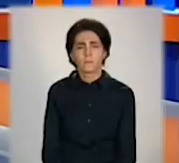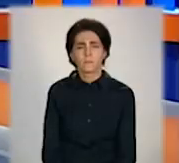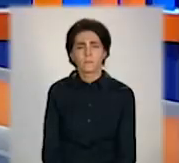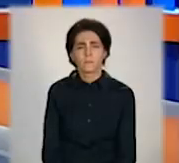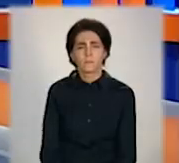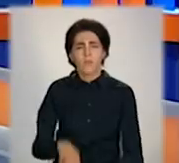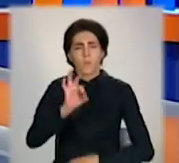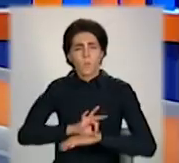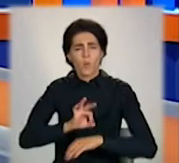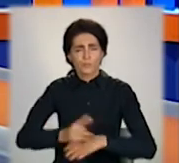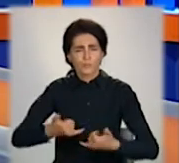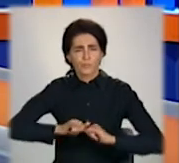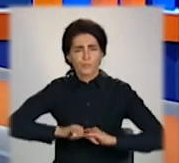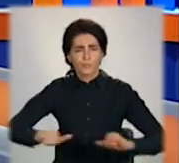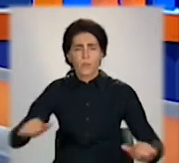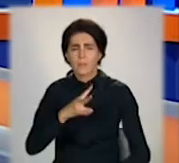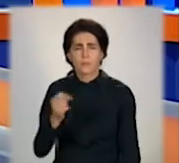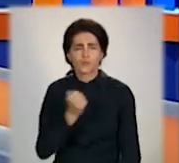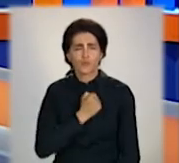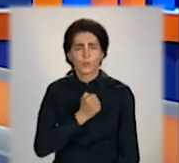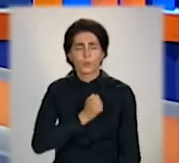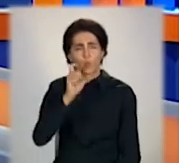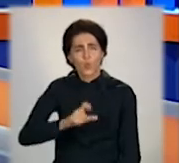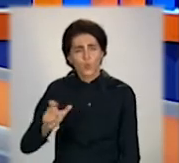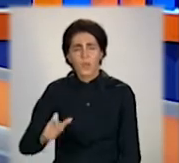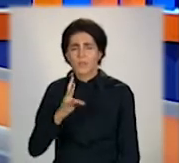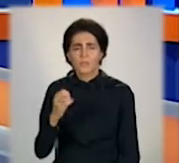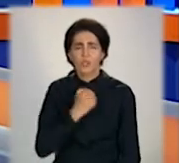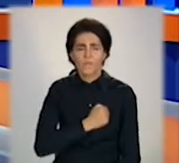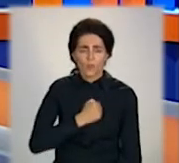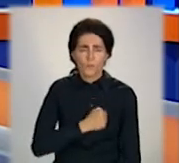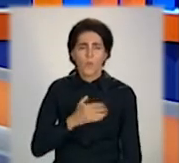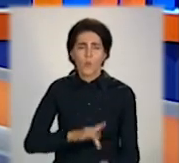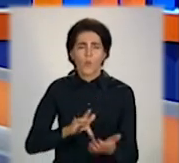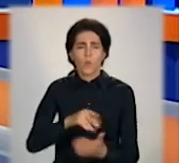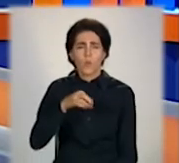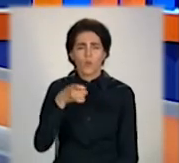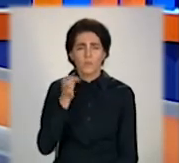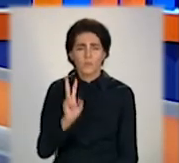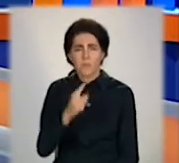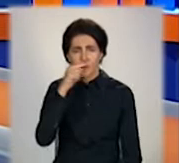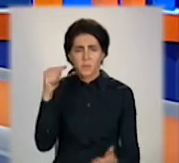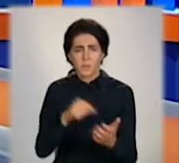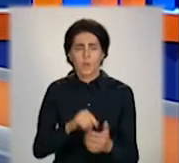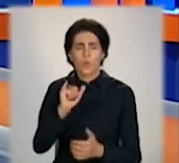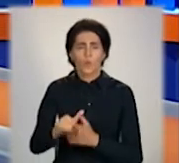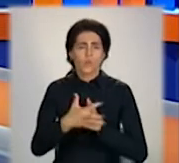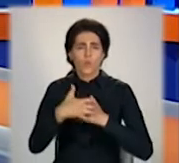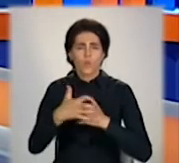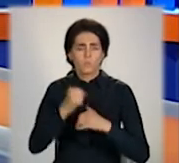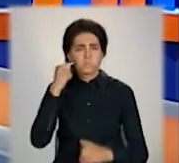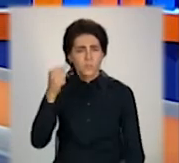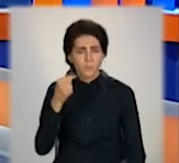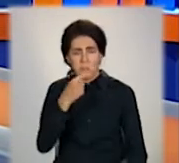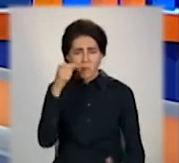Хвороба, що не шкодує ані людей, ані тварин у Покровську вкота, виявили сказ. Через це в